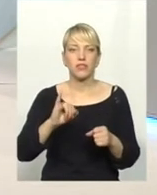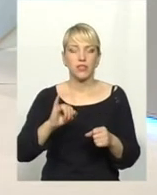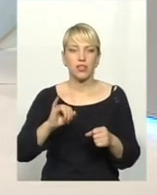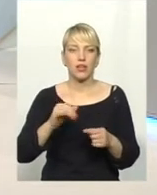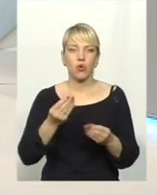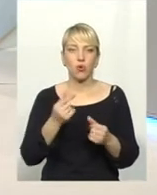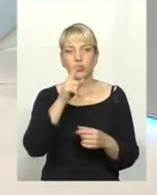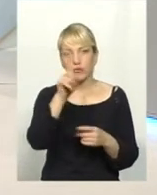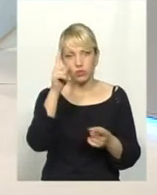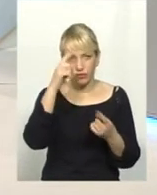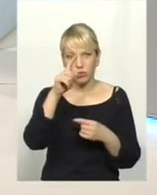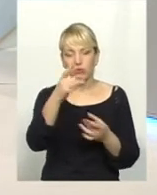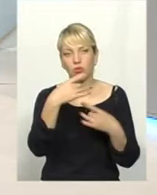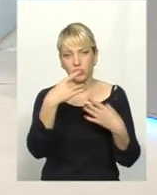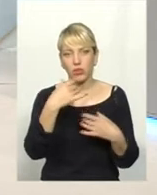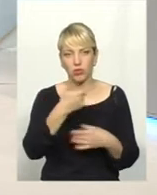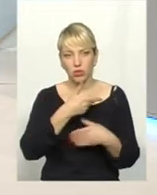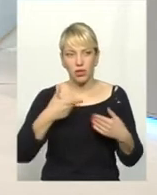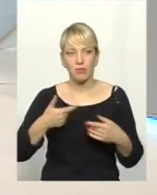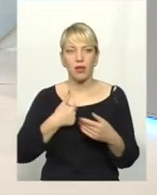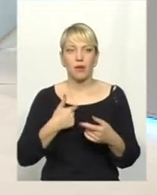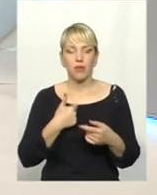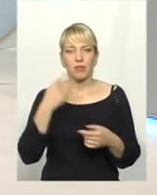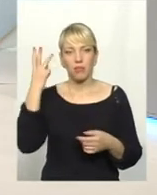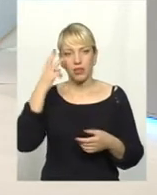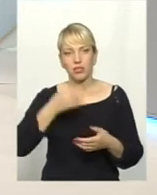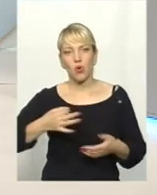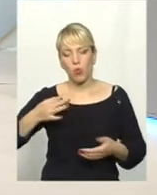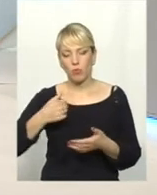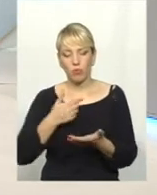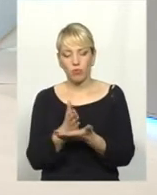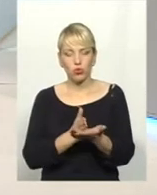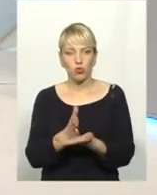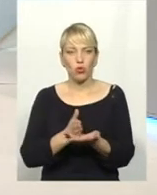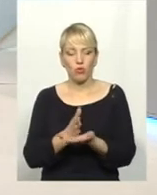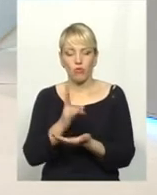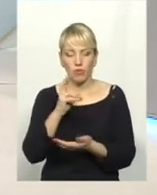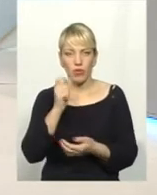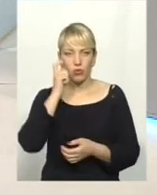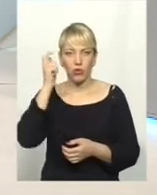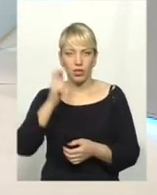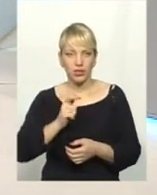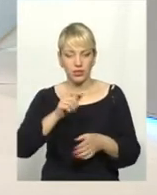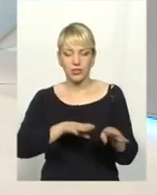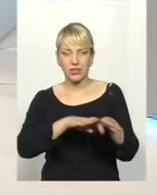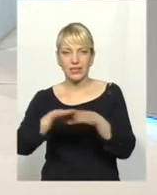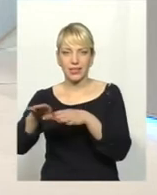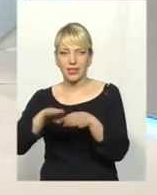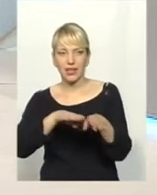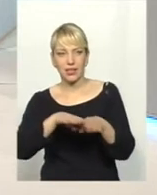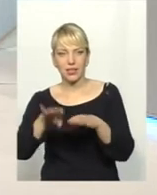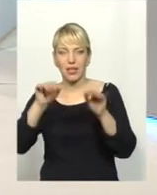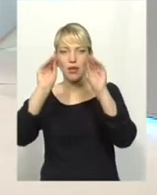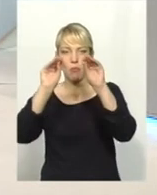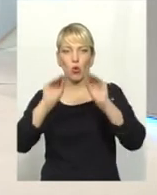розкажуть. Я можу сказати, що ми в Вільницькій області послуговуємося не тільки українськими стандартами, протоколами,